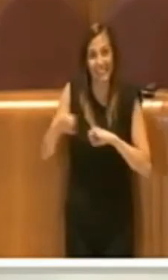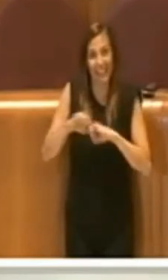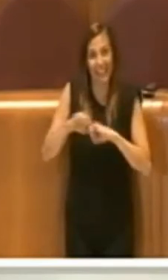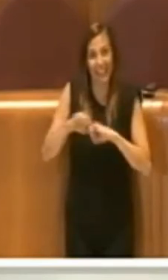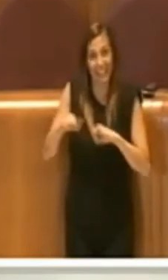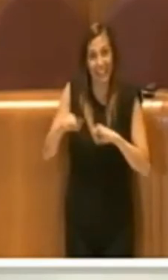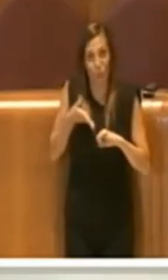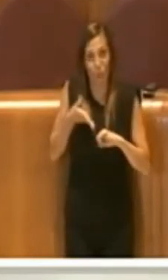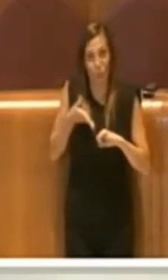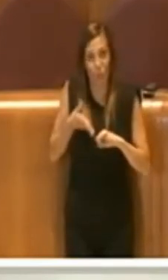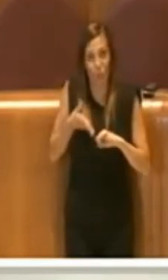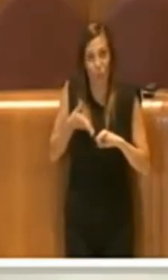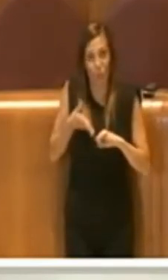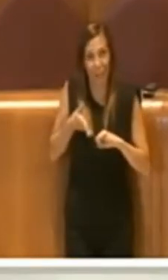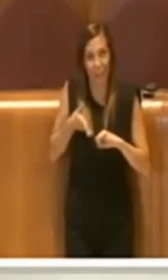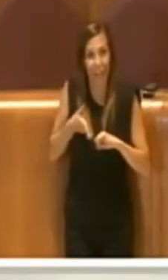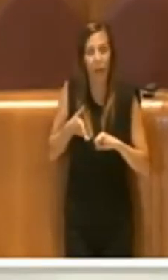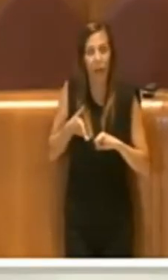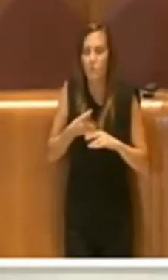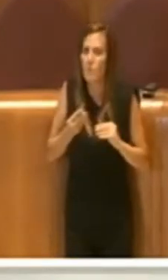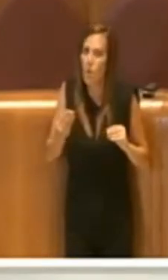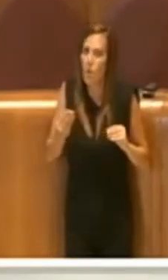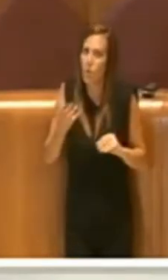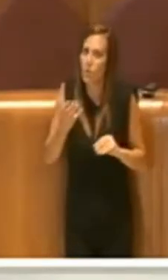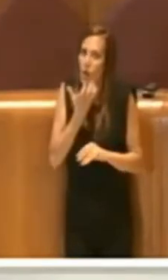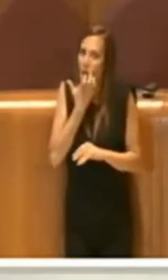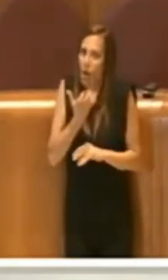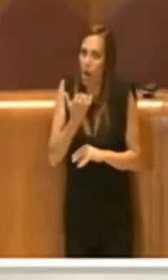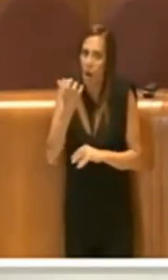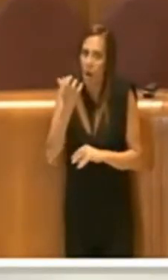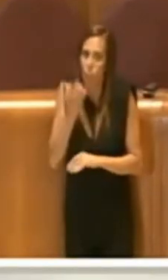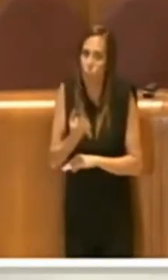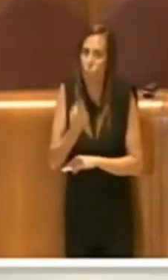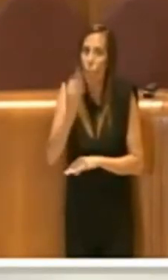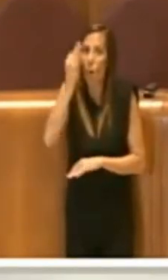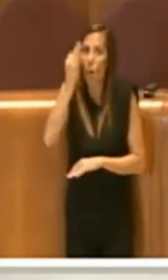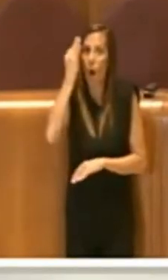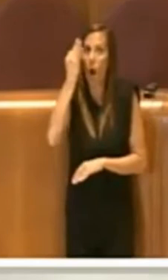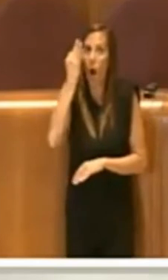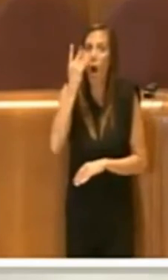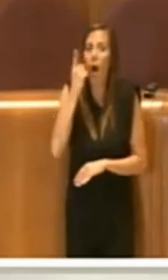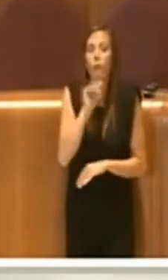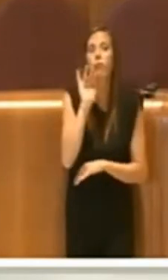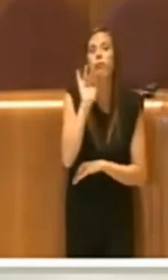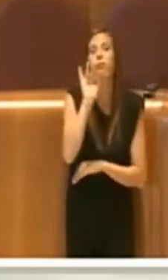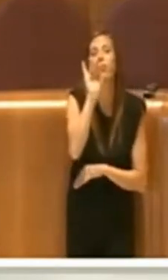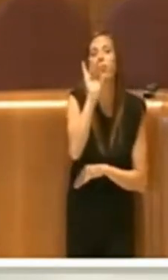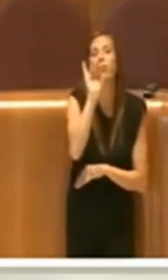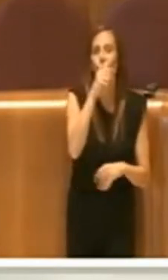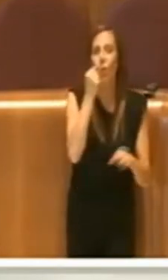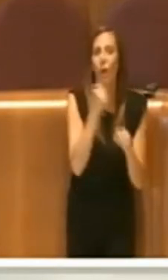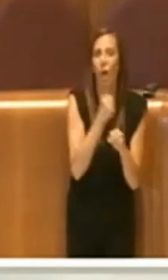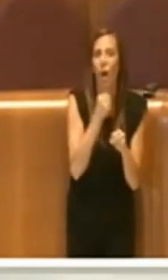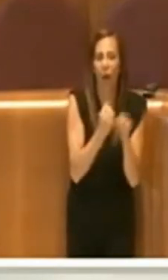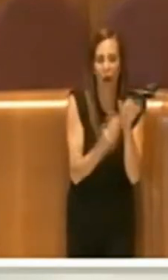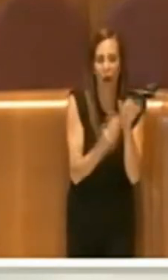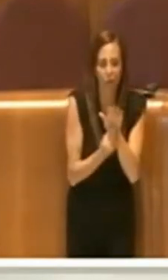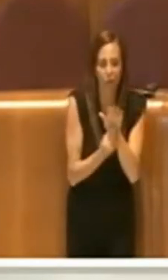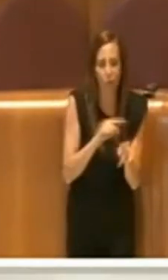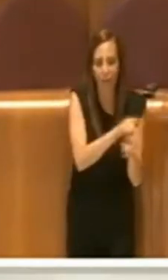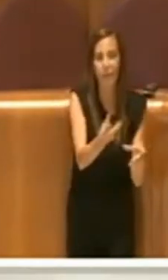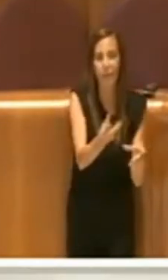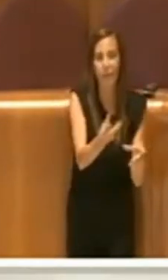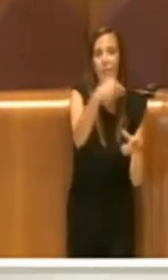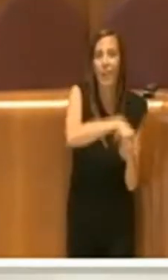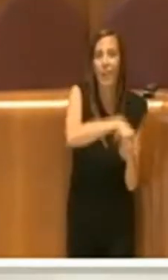molto a cuore le sorti delle migliaia di lavoratori che sono all'interno